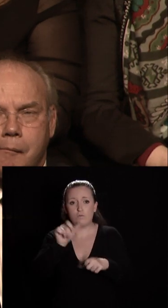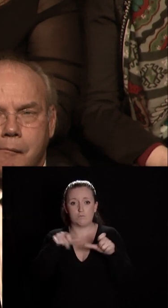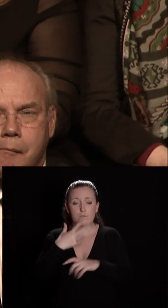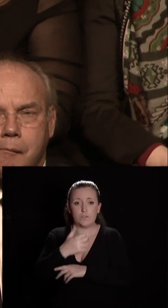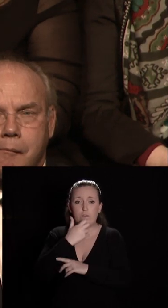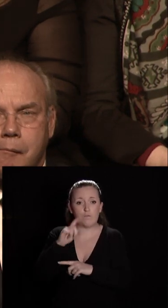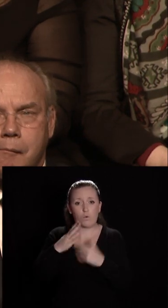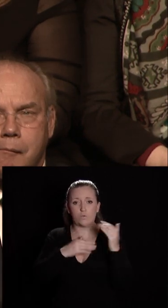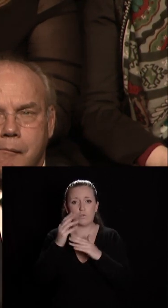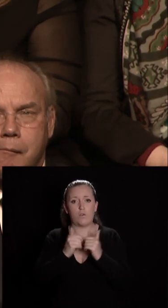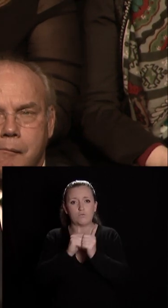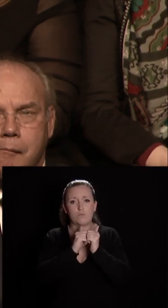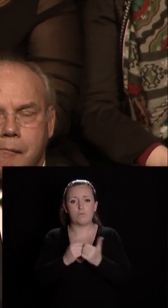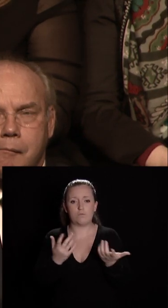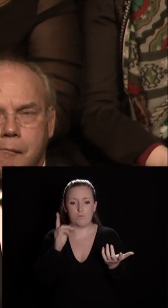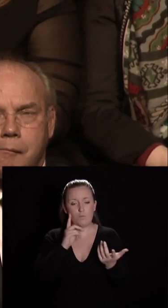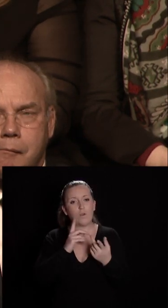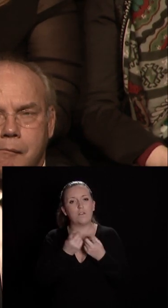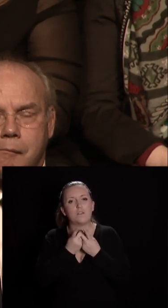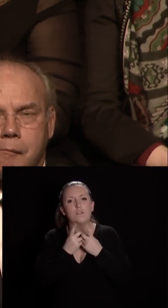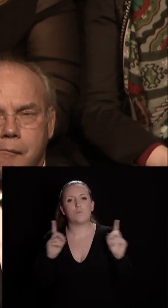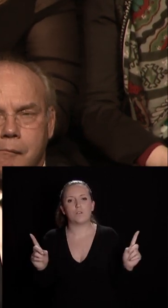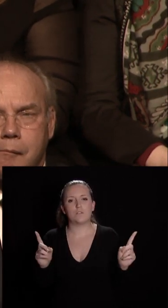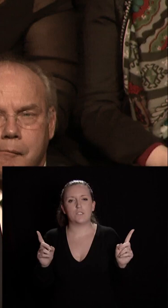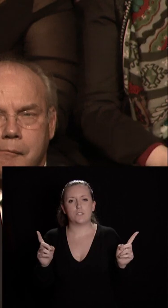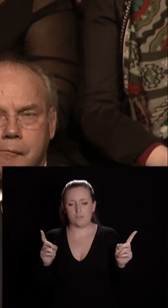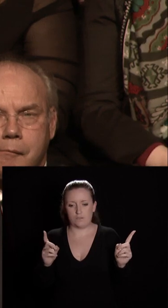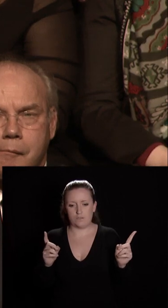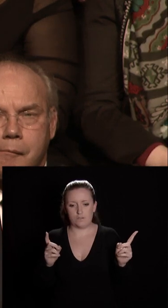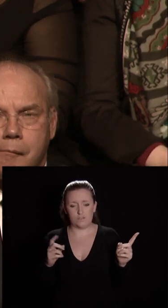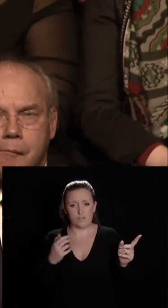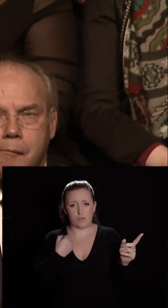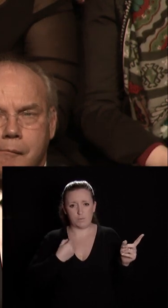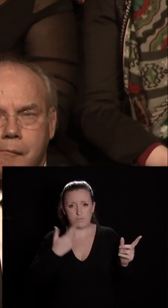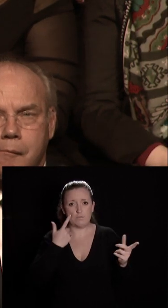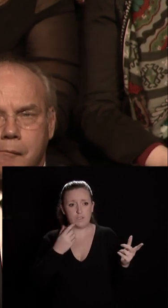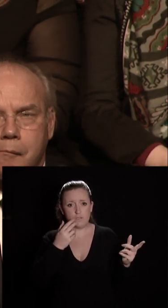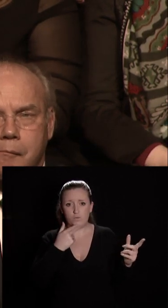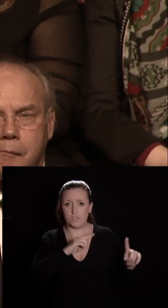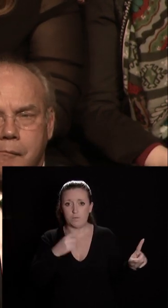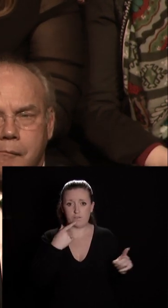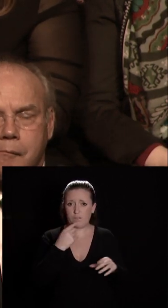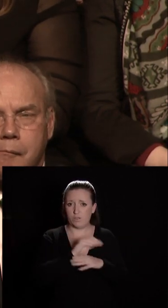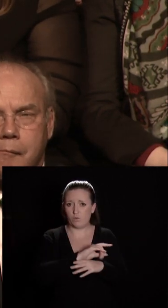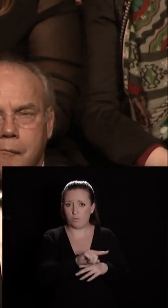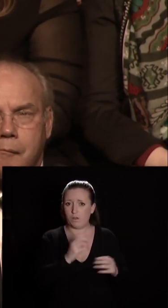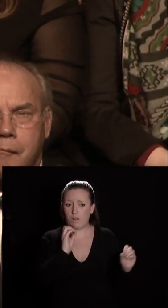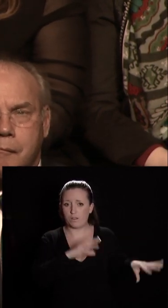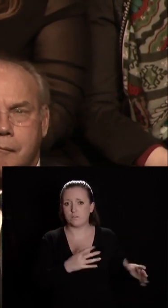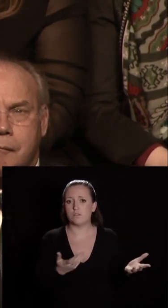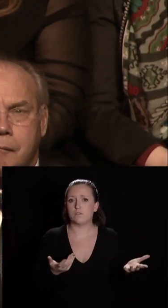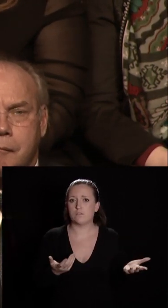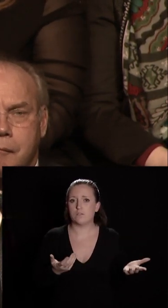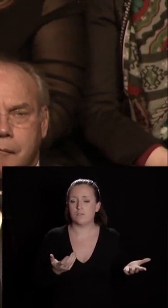la construire car la démocratie ne suce que si l'on ne s'en sert pas c'est à dire quand on ne la nourrit pas et qu'on la délaisse